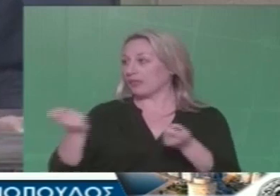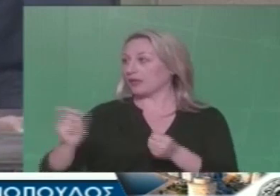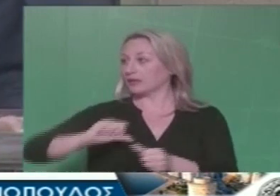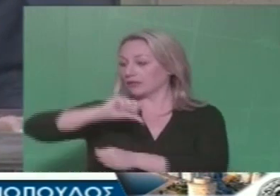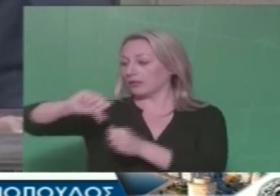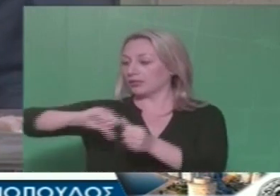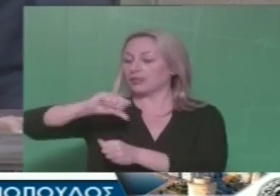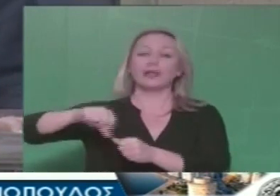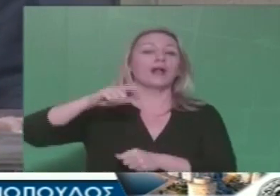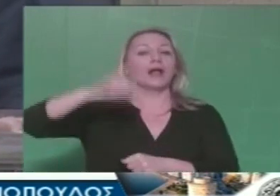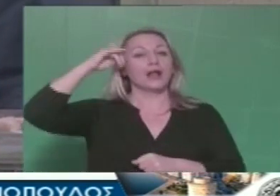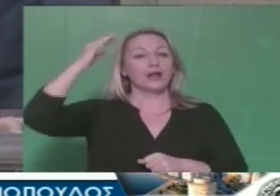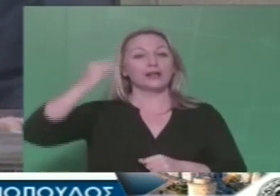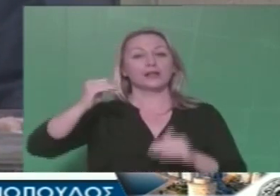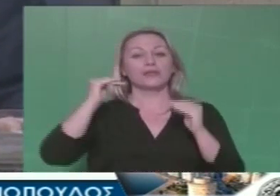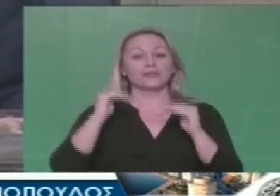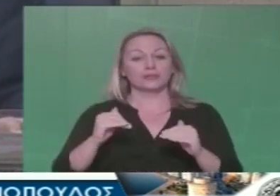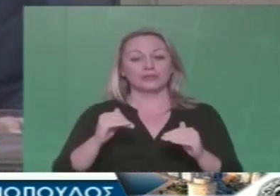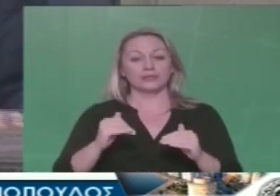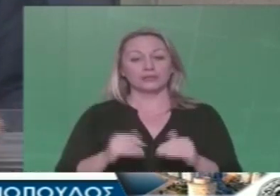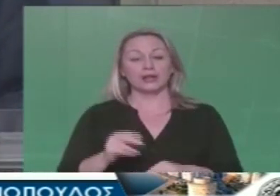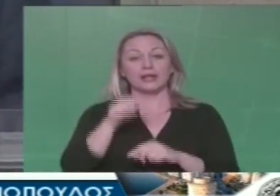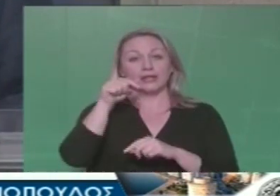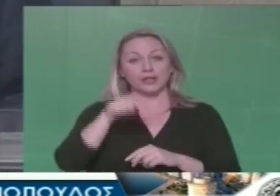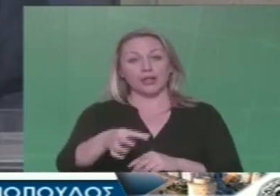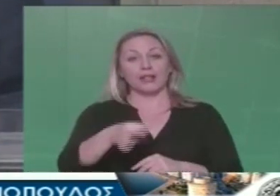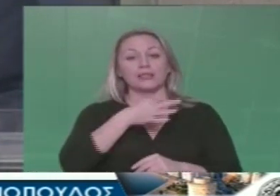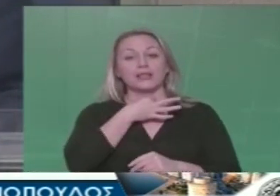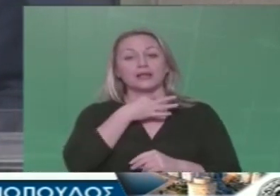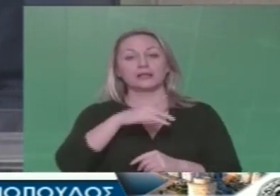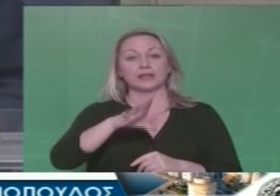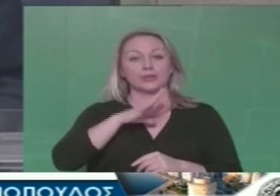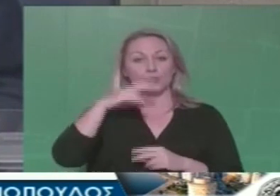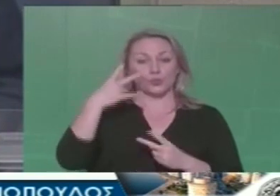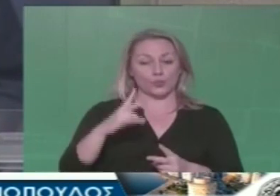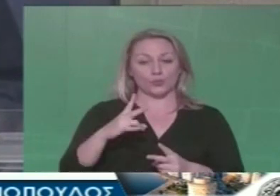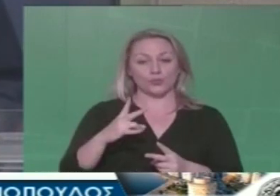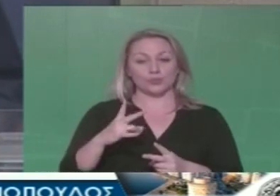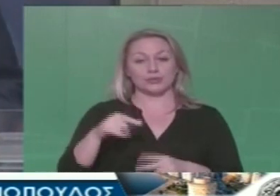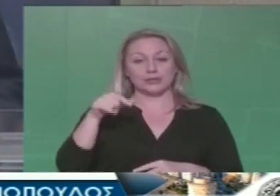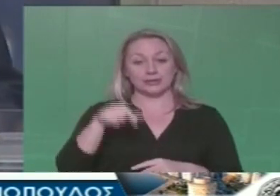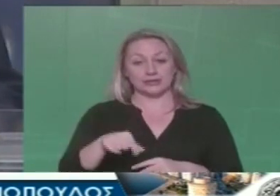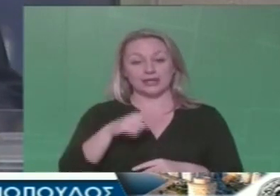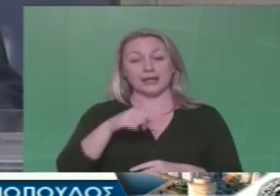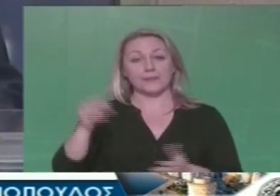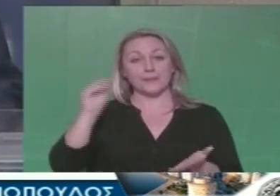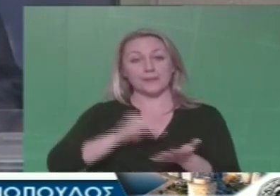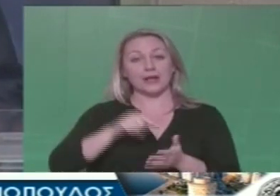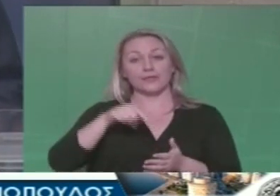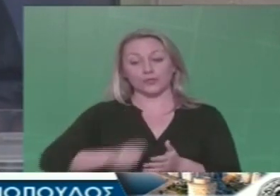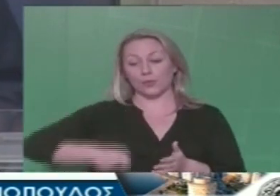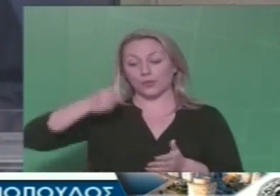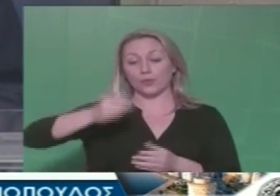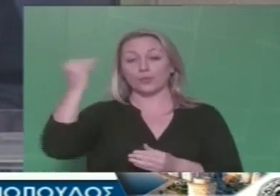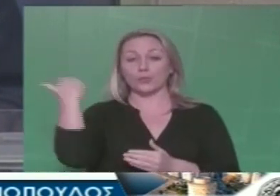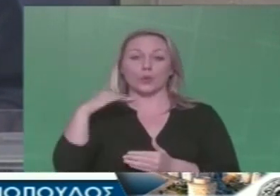η λογική δεν αλλάζει. Βρίσκεται και μακριά από τις ανάγκες του λαού της πόλης και γι' αυτόν πληρώνει ακόμα ακριβότερο ο λαός.